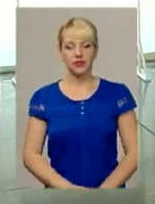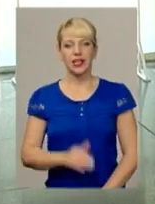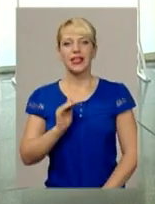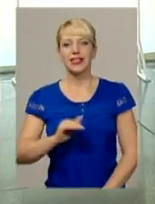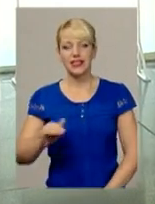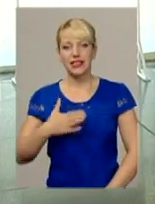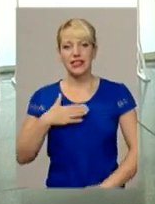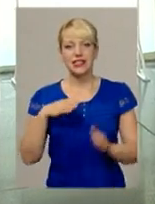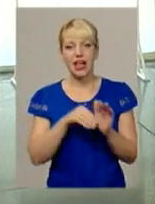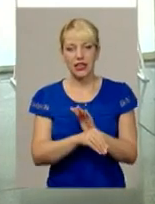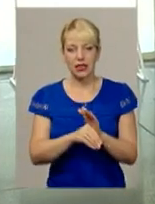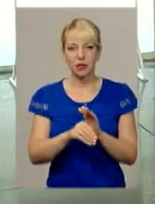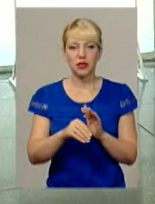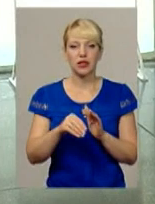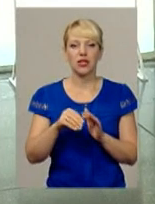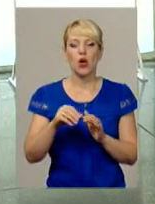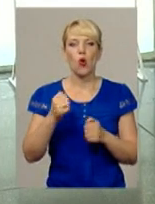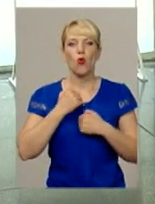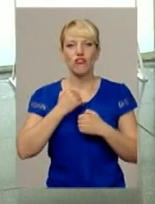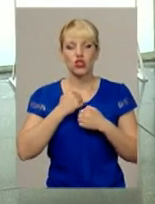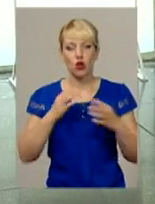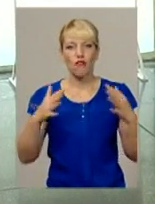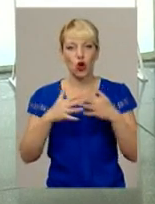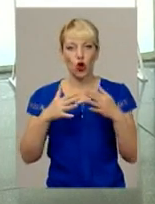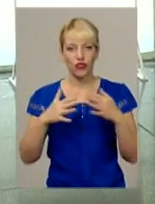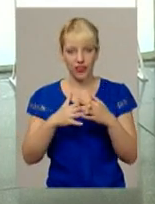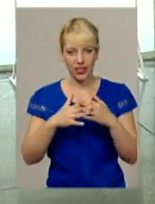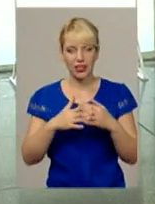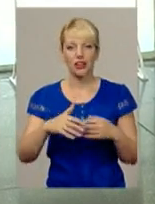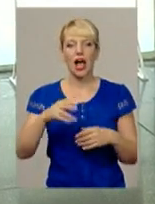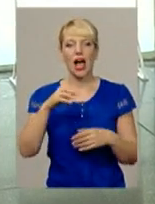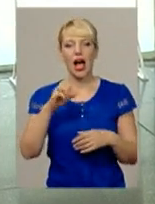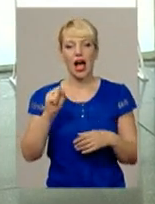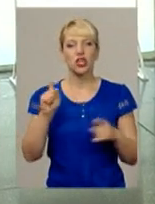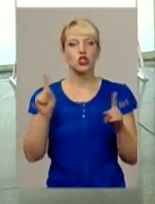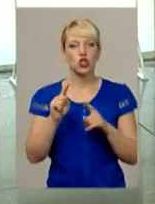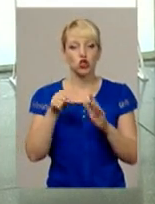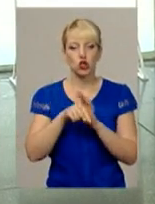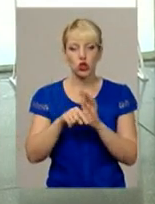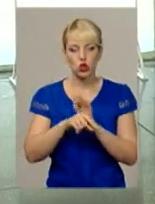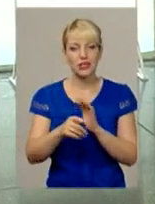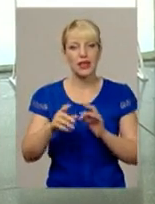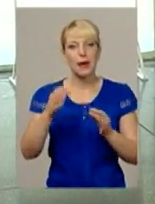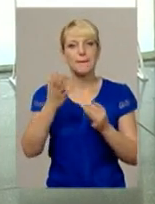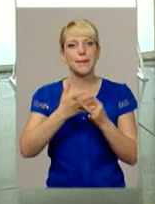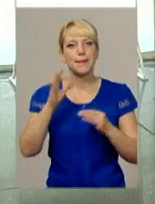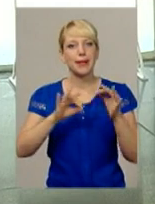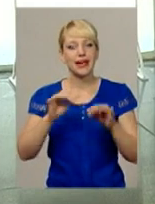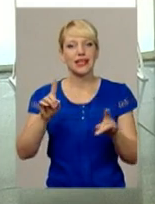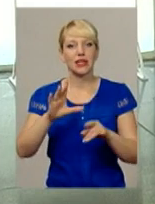діти загиблих у військових конфліктах і так далі. Але те, що стосується пільг, які були в минулому році,